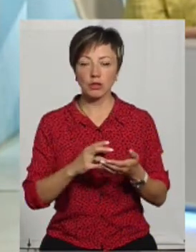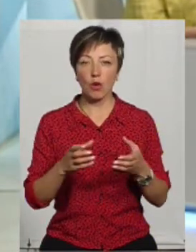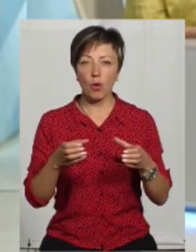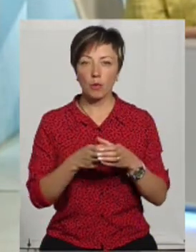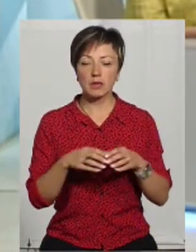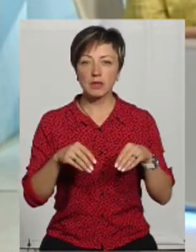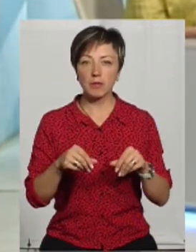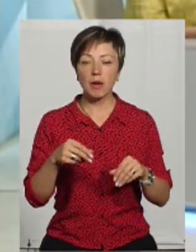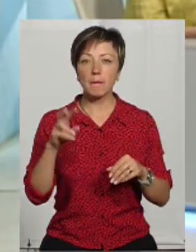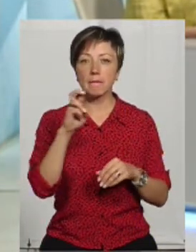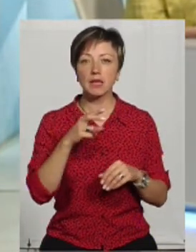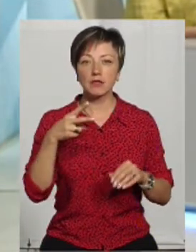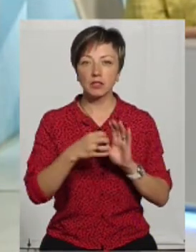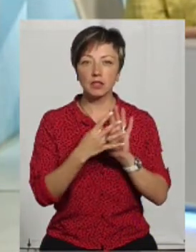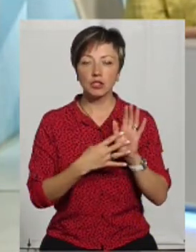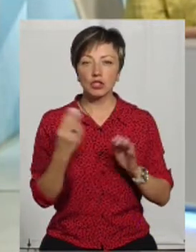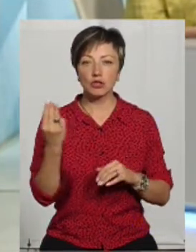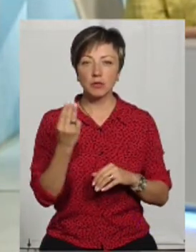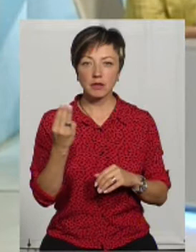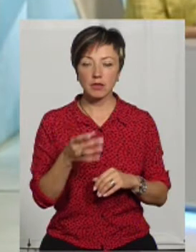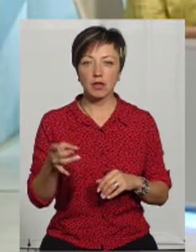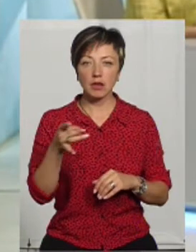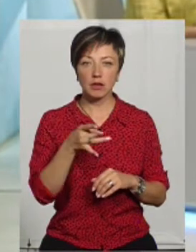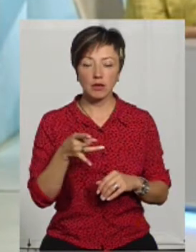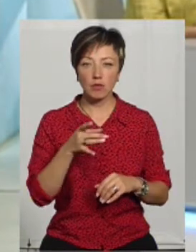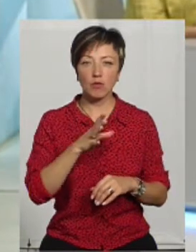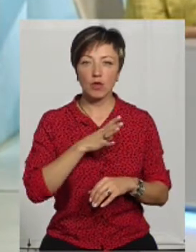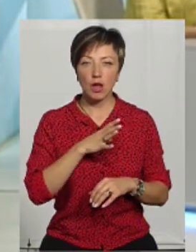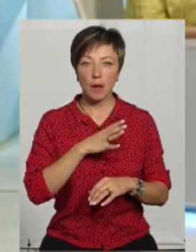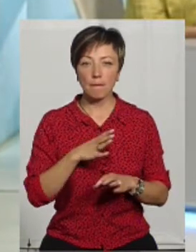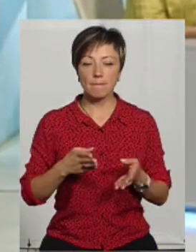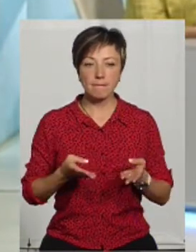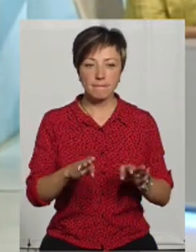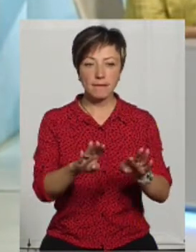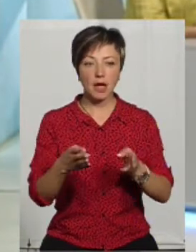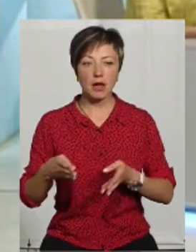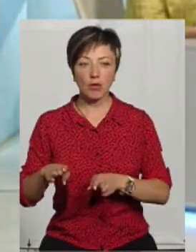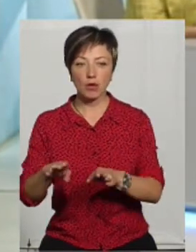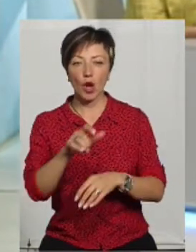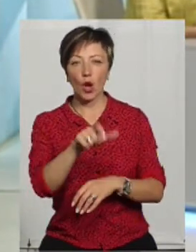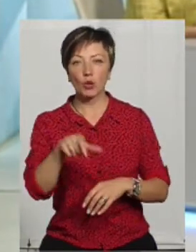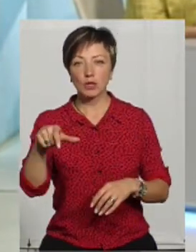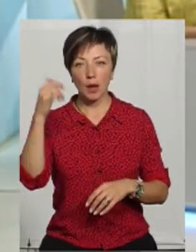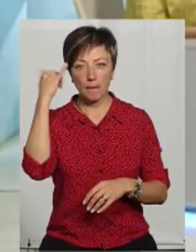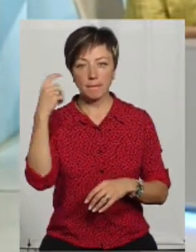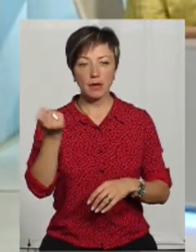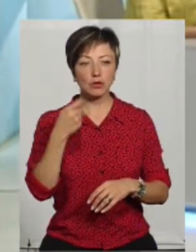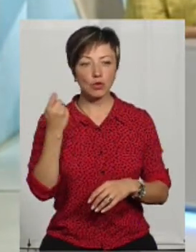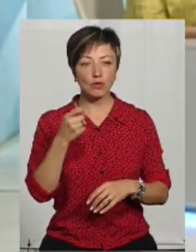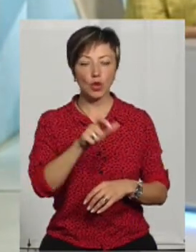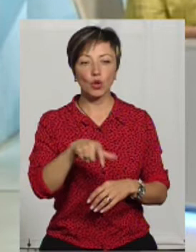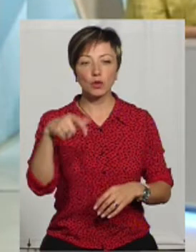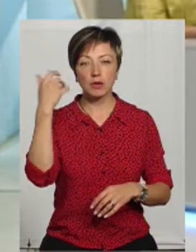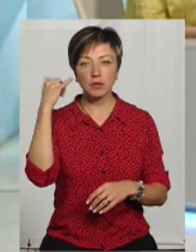2019 року в Щепетівському районі, села Поляни, Травлин, були перегорені людські пасовища. Ті пасовища, на яких